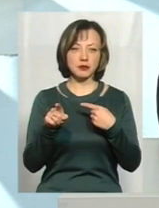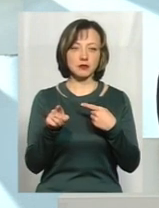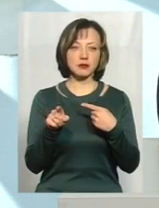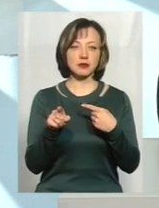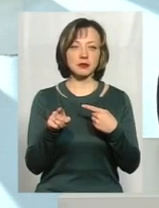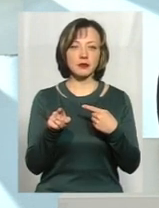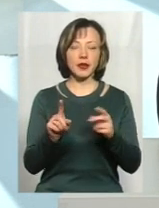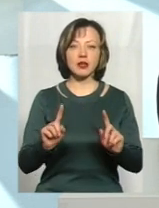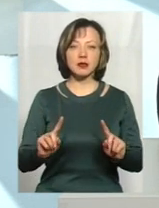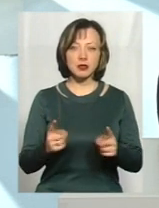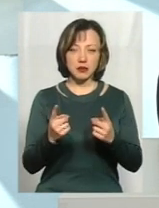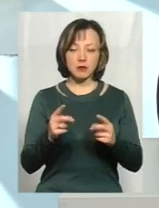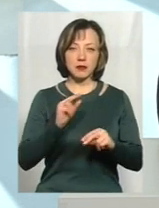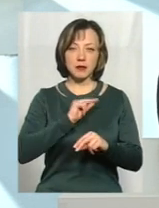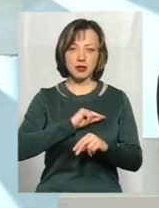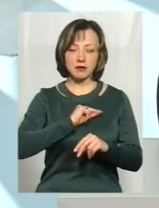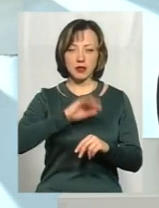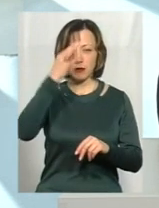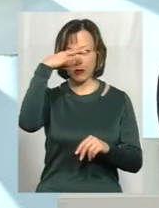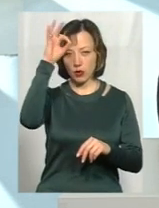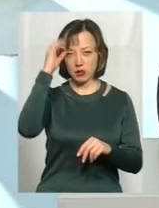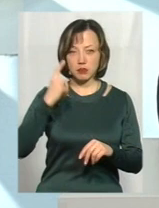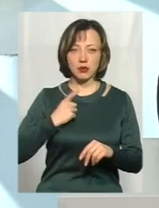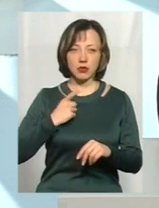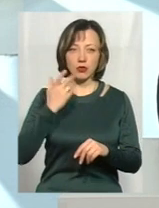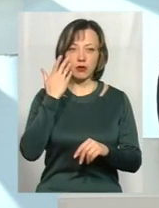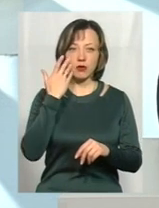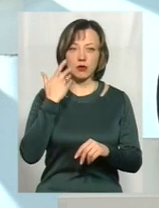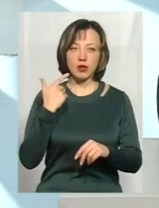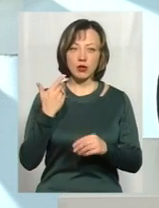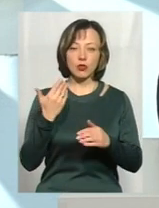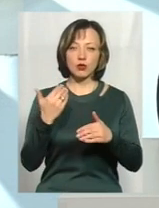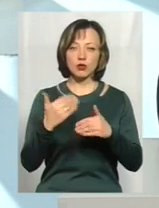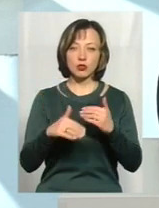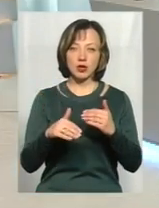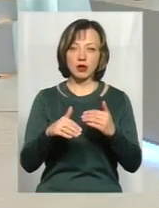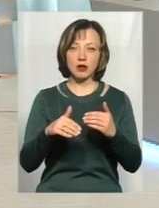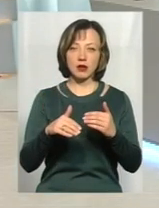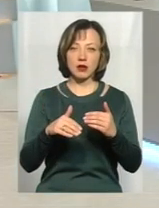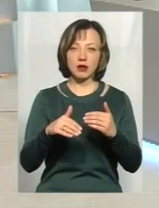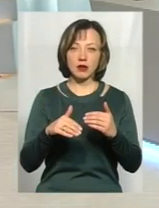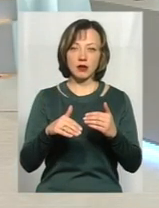Їх затримали працівники патрульної поліції, коли вони вже за декілька кварталів відійшли від даного автомобіля.